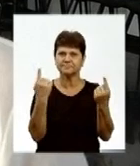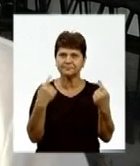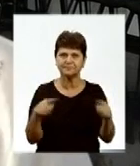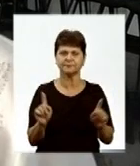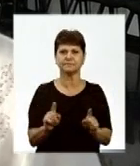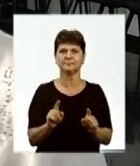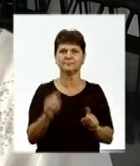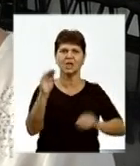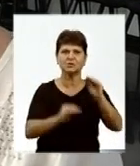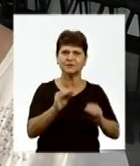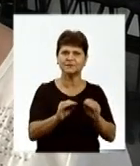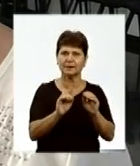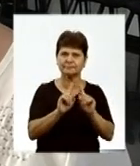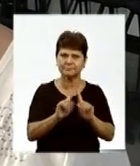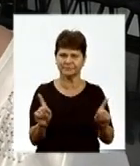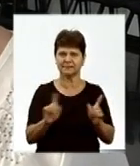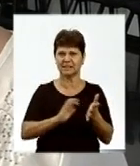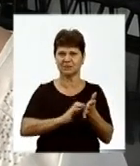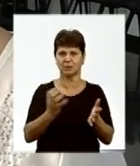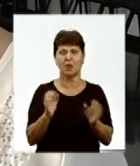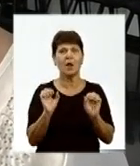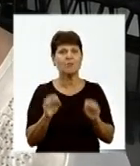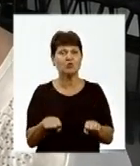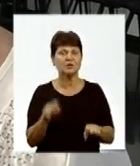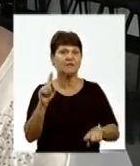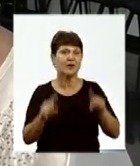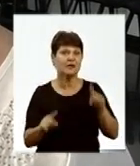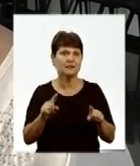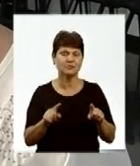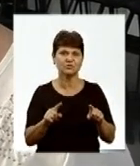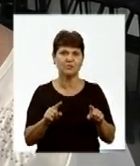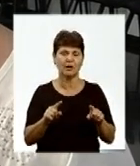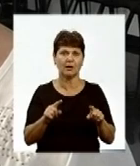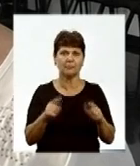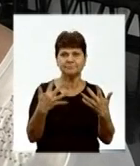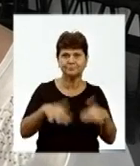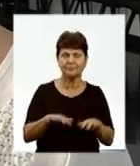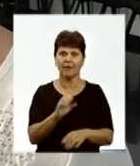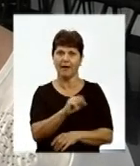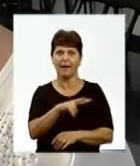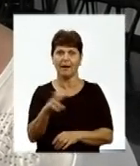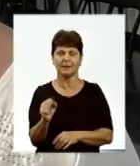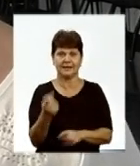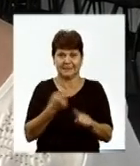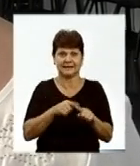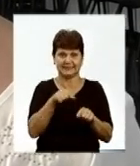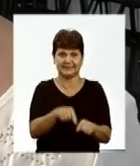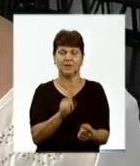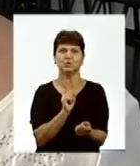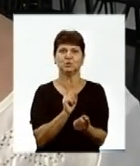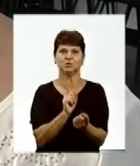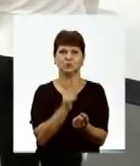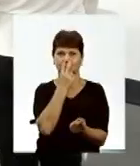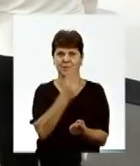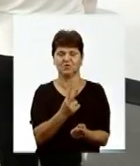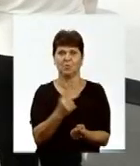і склад інший. Ну, можливо, десь щось перегукується, але ось саме це ми зустрічаємо